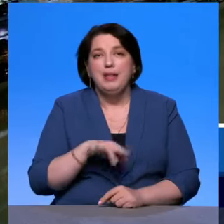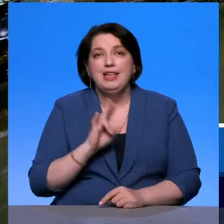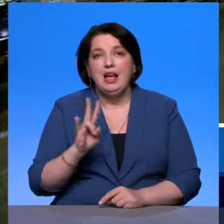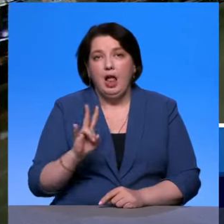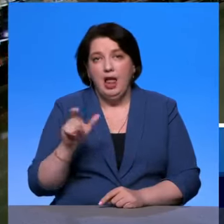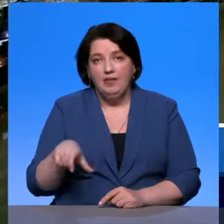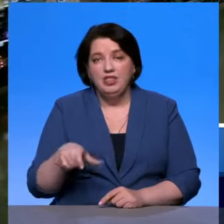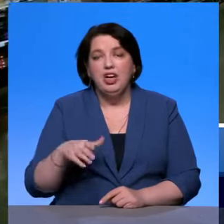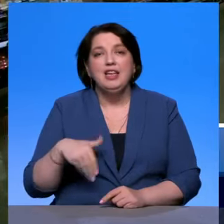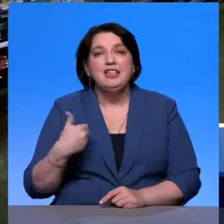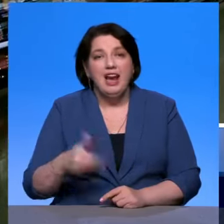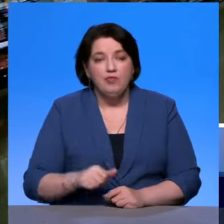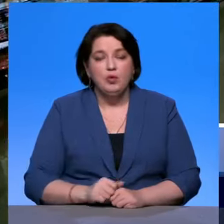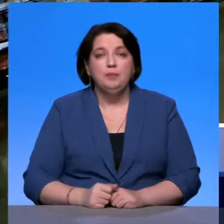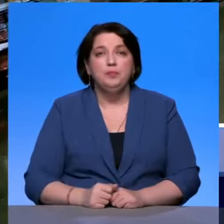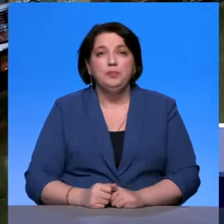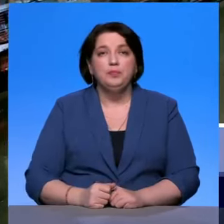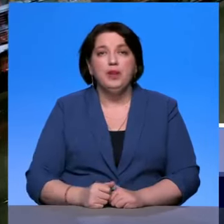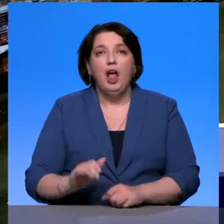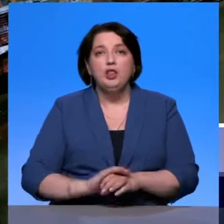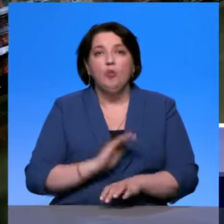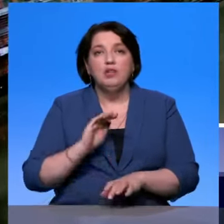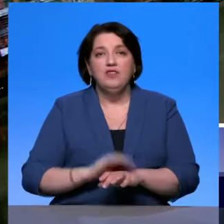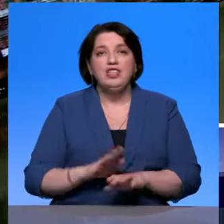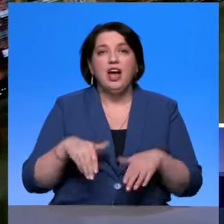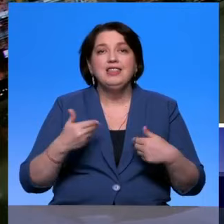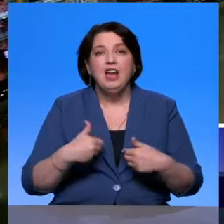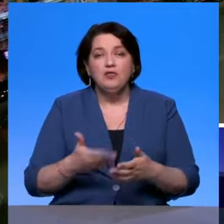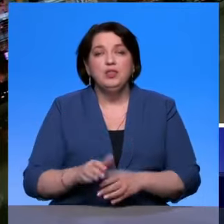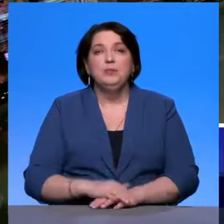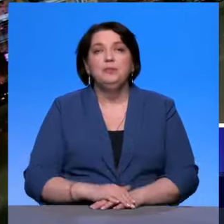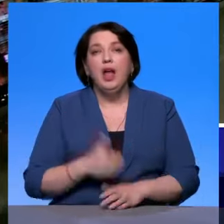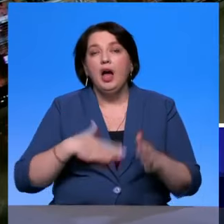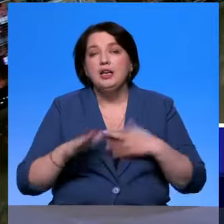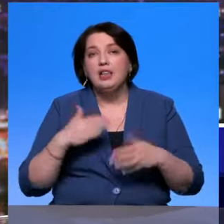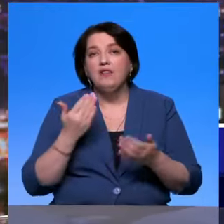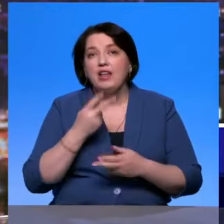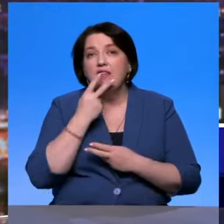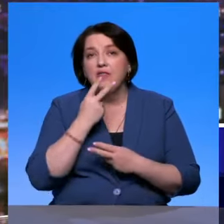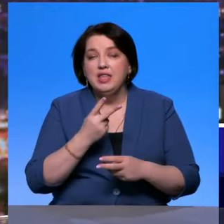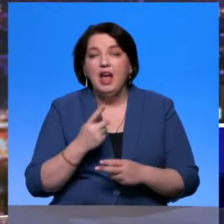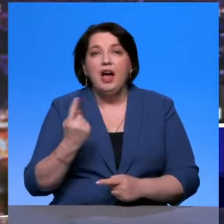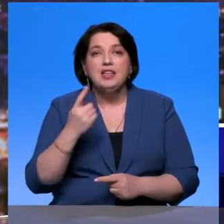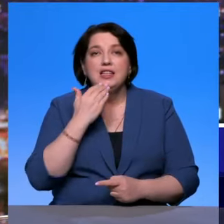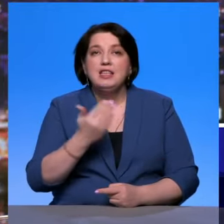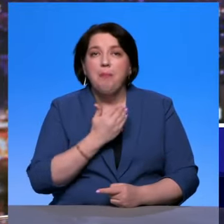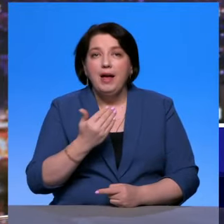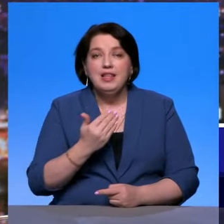Добрый вечер, уважаемые телезрители. Оксана, здравствуйте. Дмитрий Николаевич, рада вас видеть. Вот помню, что один из последних наших с вами